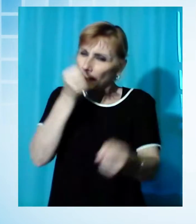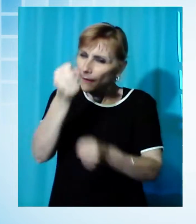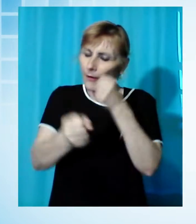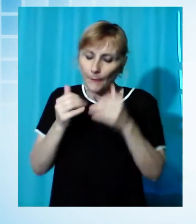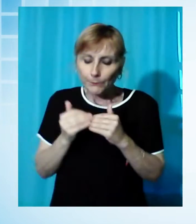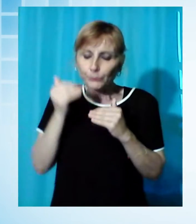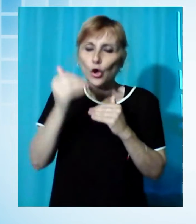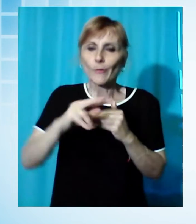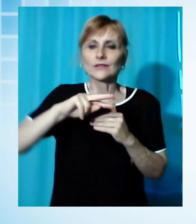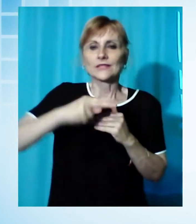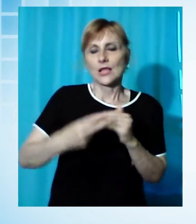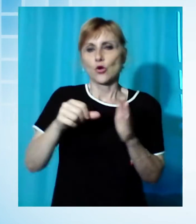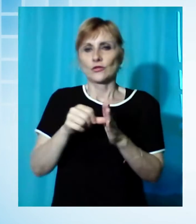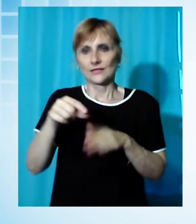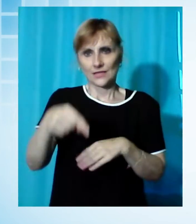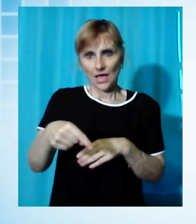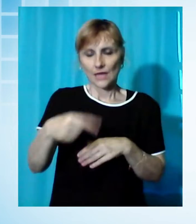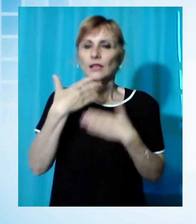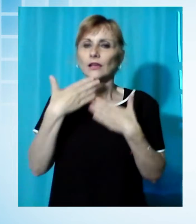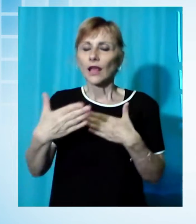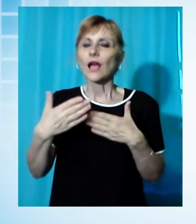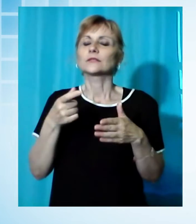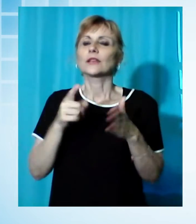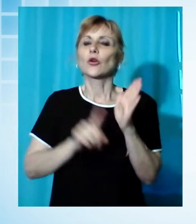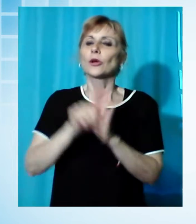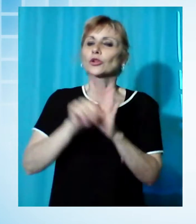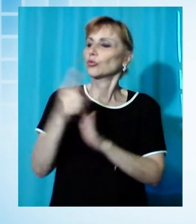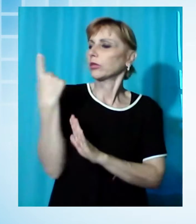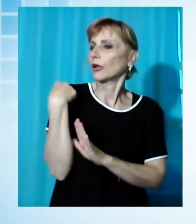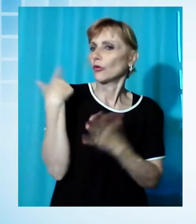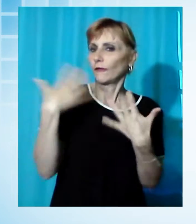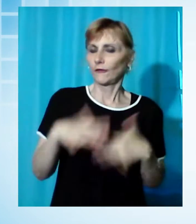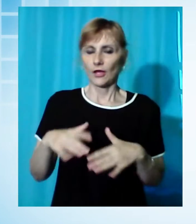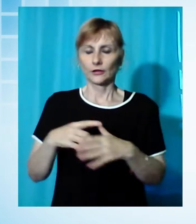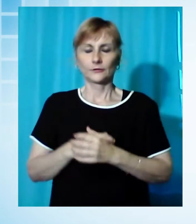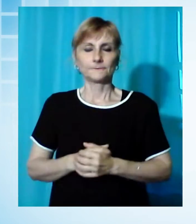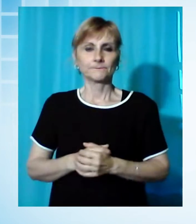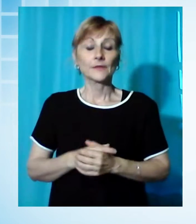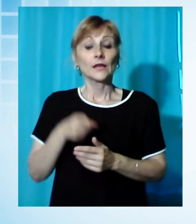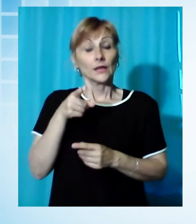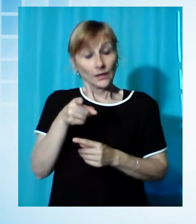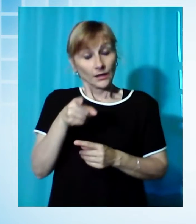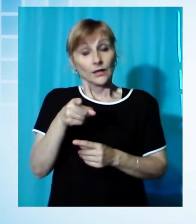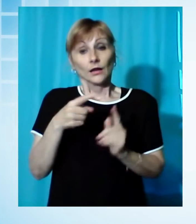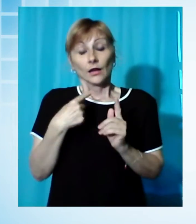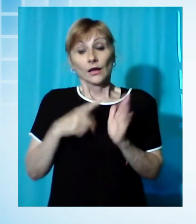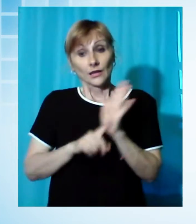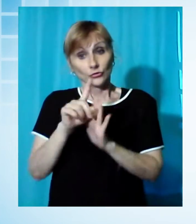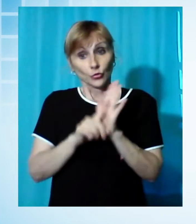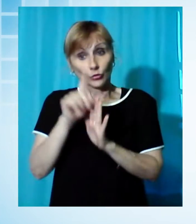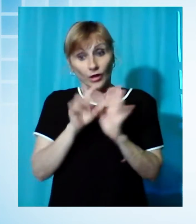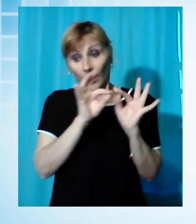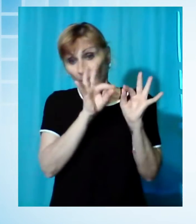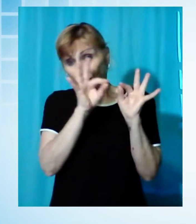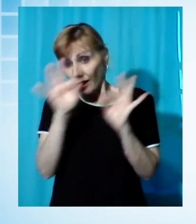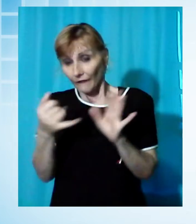seconda serie, grazie a risultati ottenuti nello scorso anno. Risultati che lo hanno condotto sino alla finale del prestigioso torneo